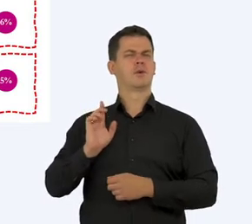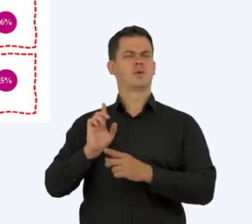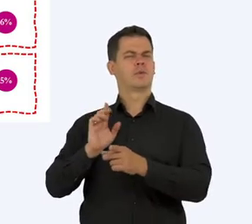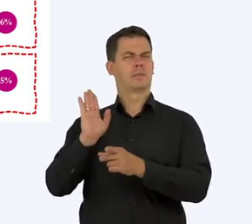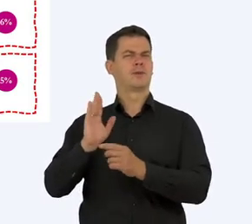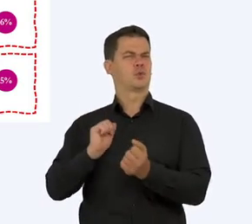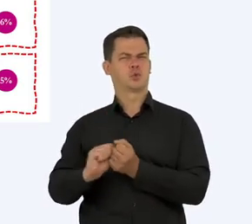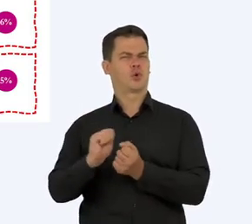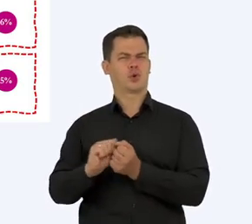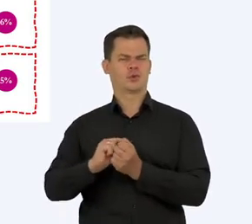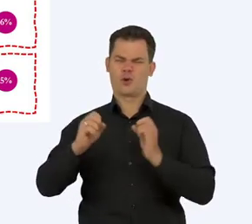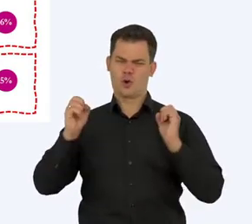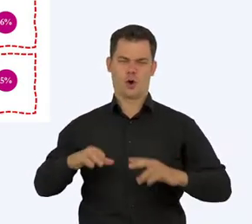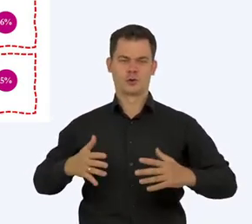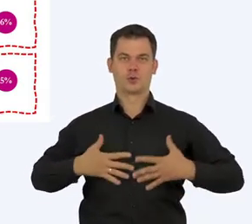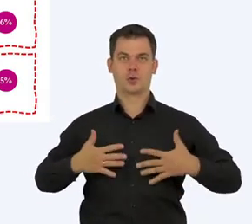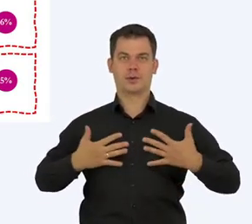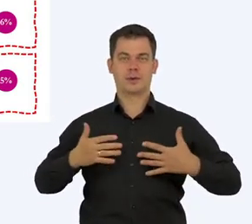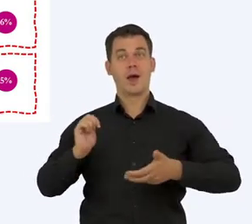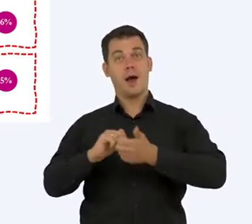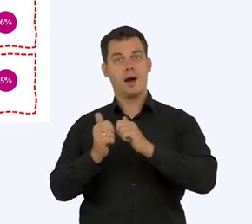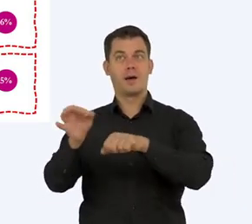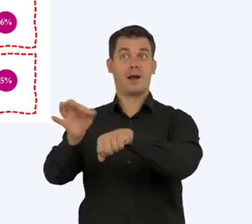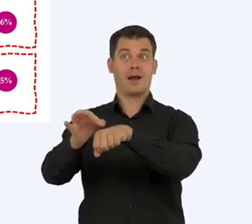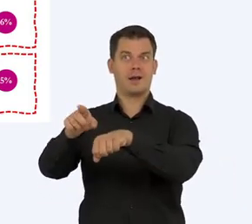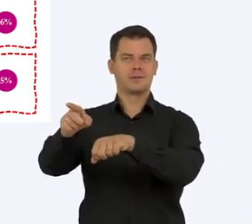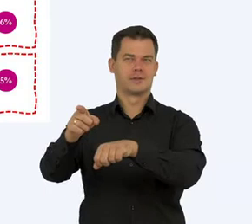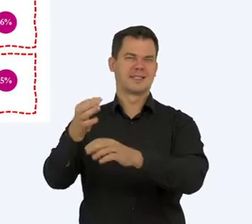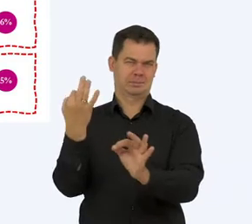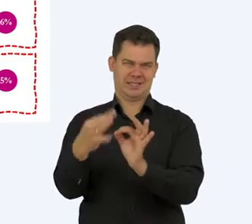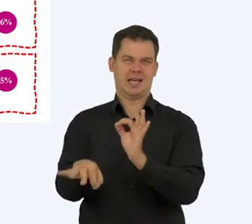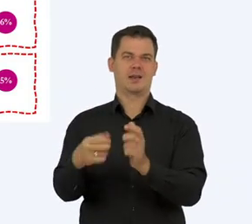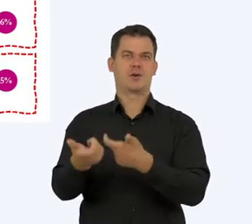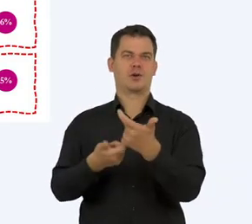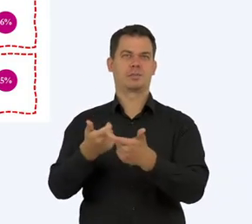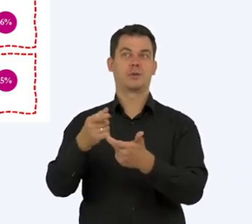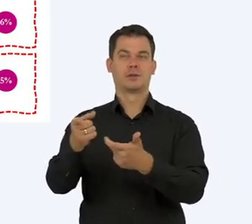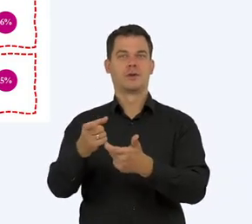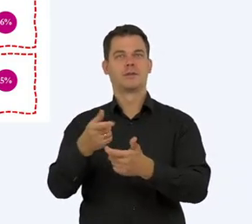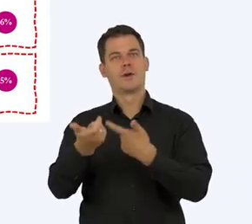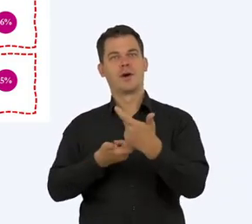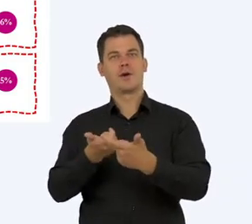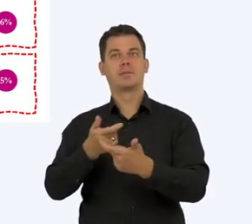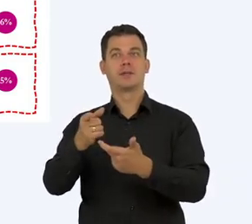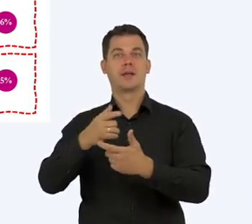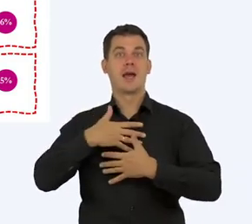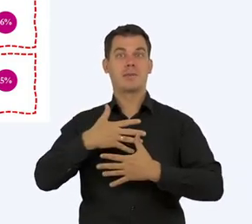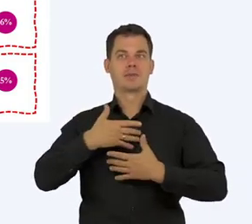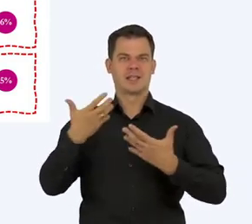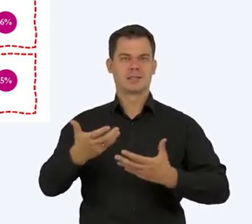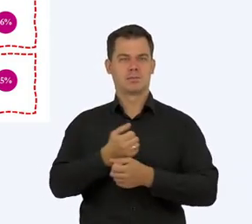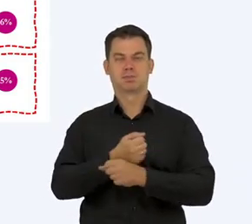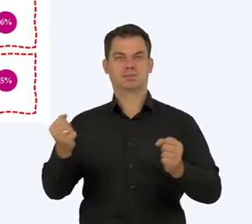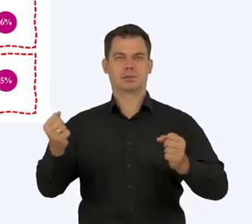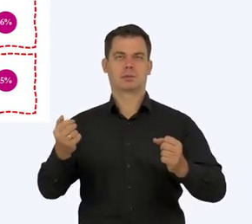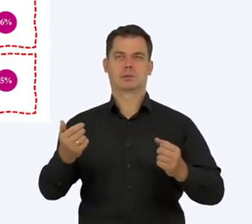korych na koronawirusa, tak naprawdę pogarszają ich stan, albo że lekarze podkręcają ciśnienie w respiratorach po